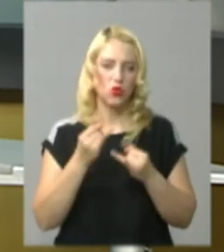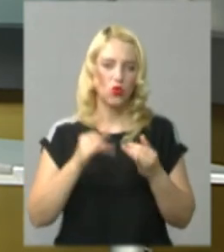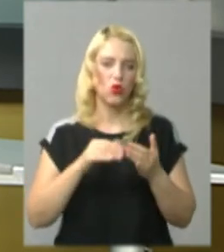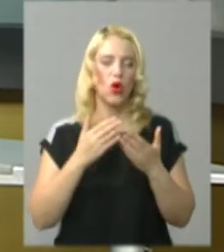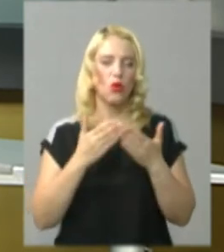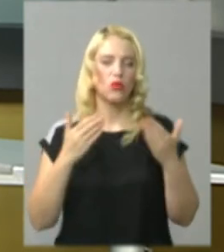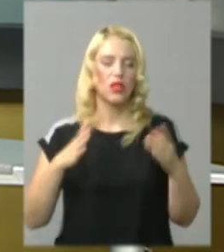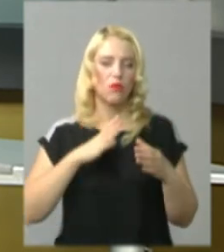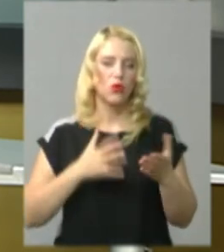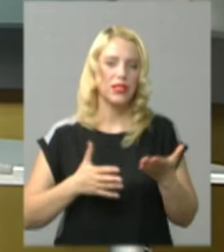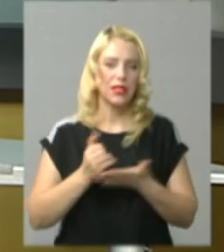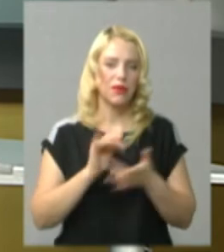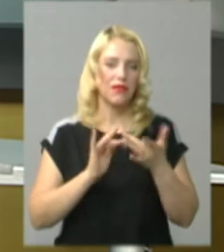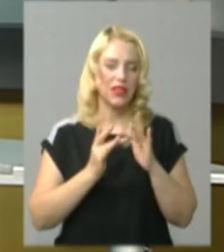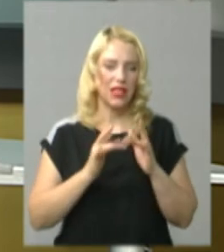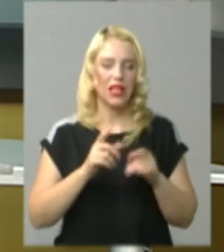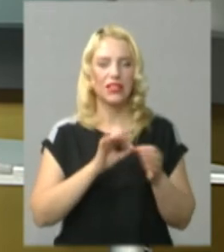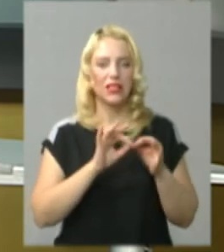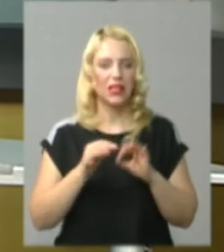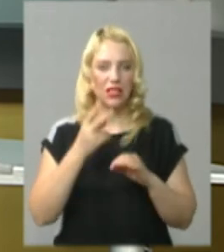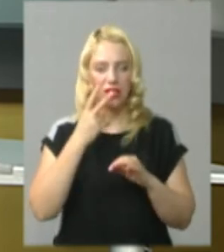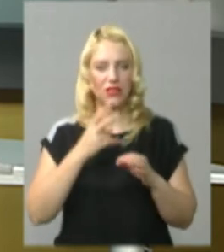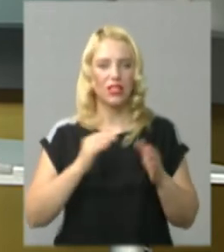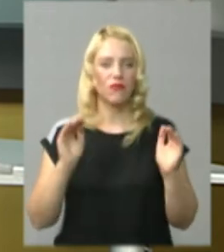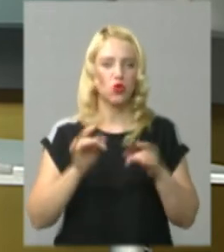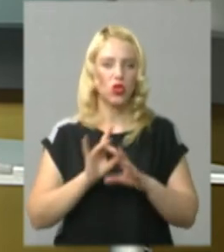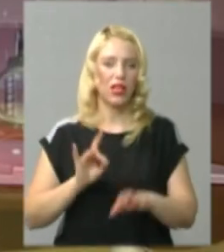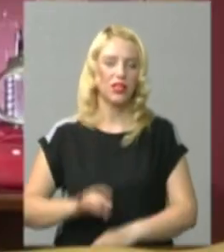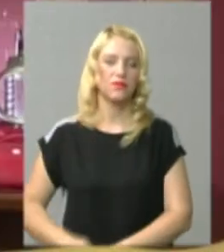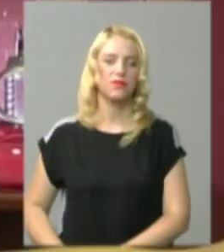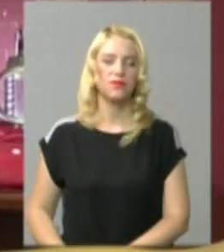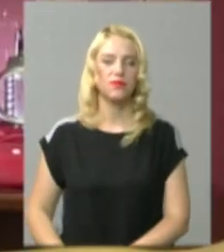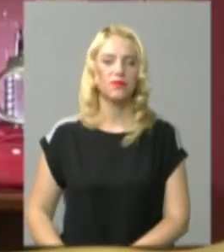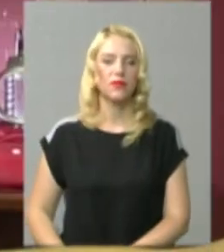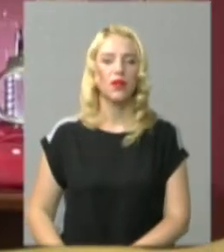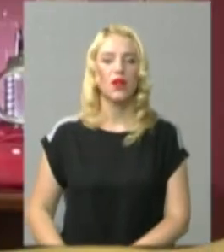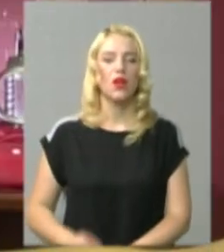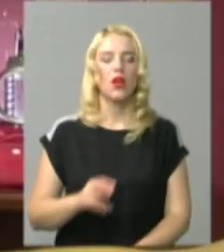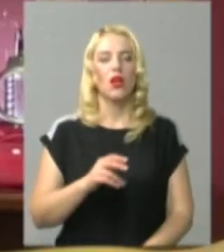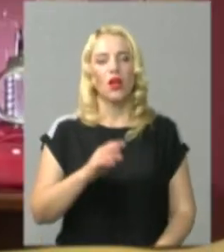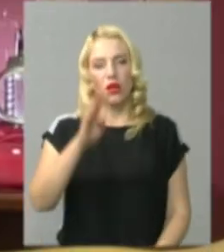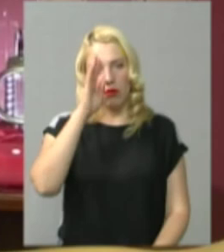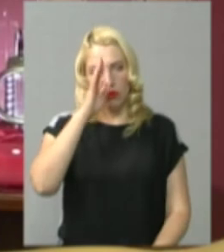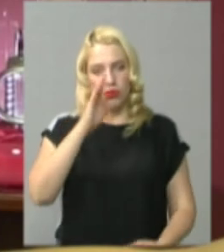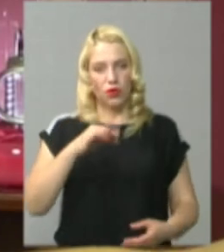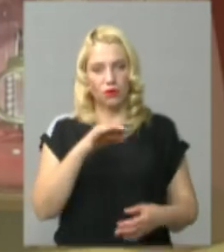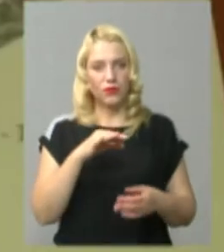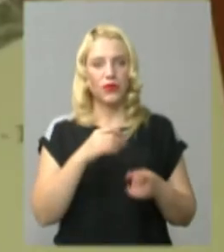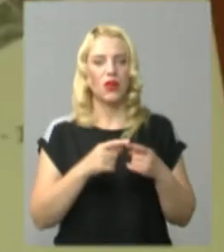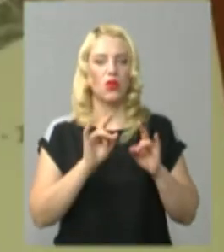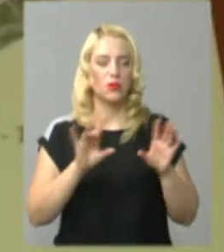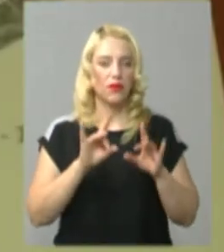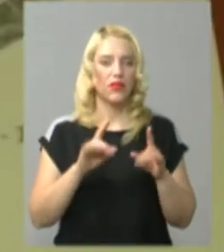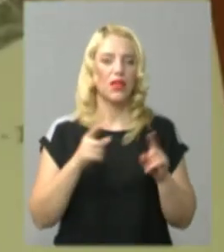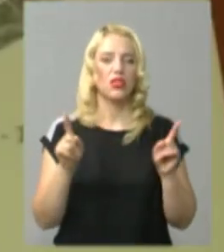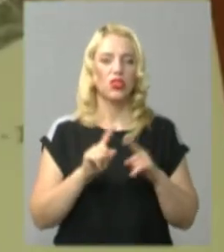допомогою акцій в соціальних мережах. Детальніше у сюжеті Діани Колесник. Нумізмат Ростислав Савов розповідає, що